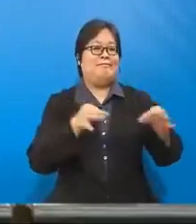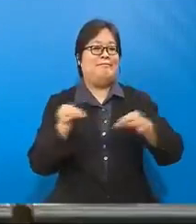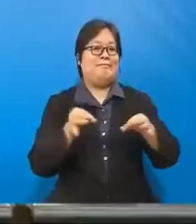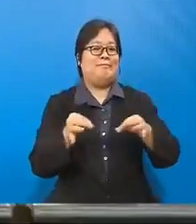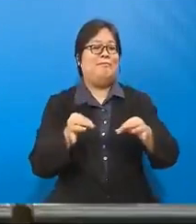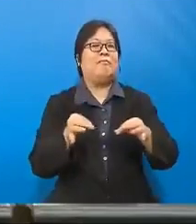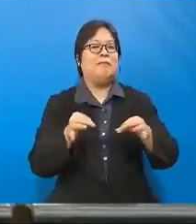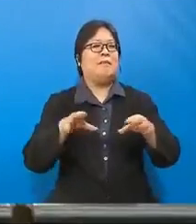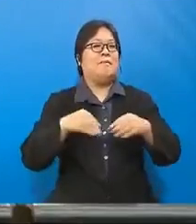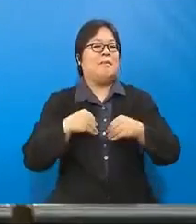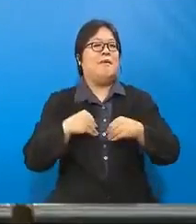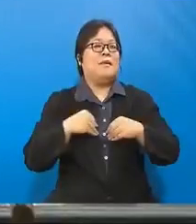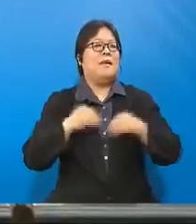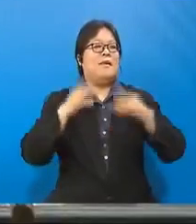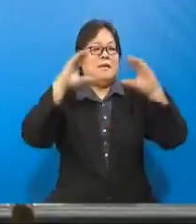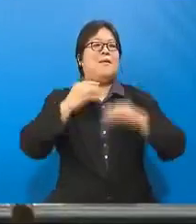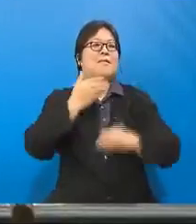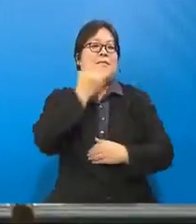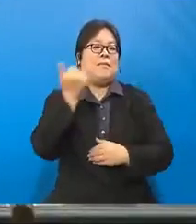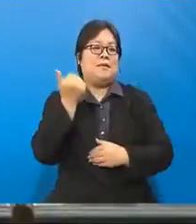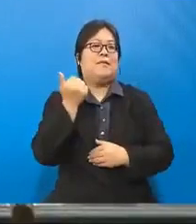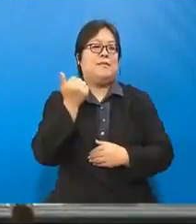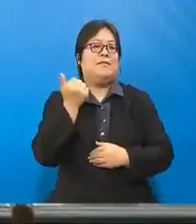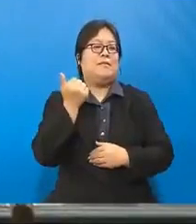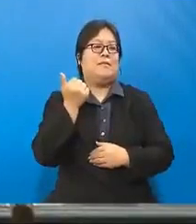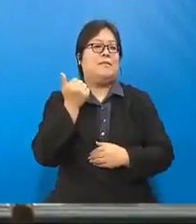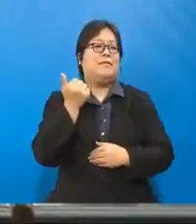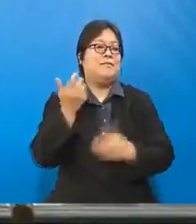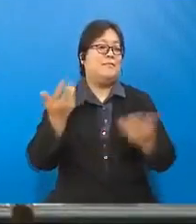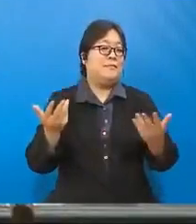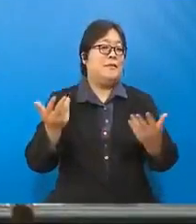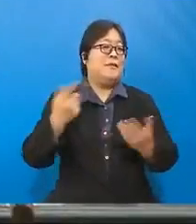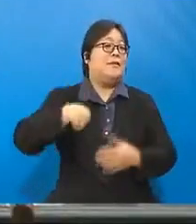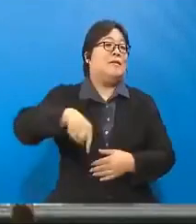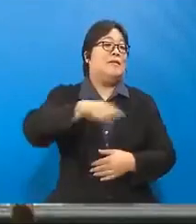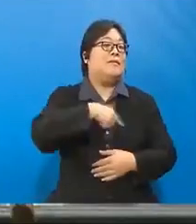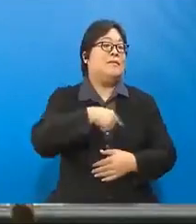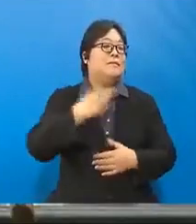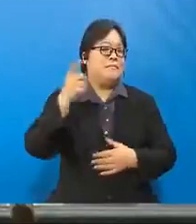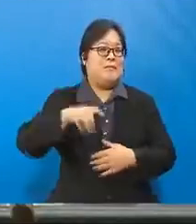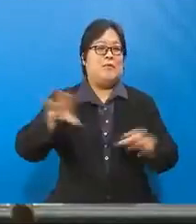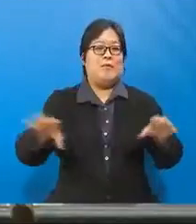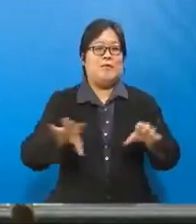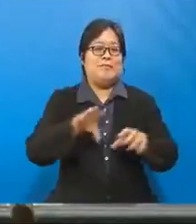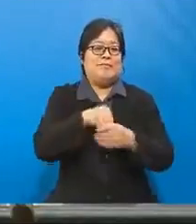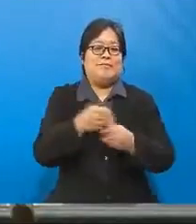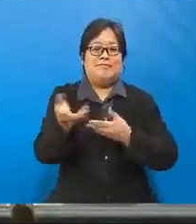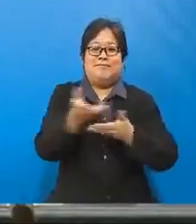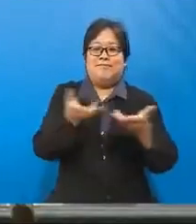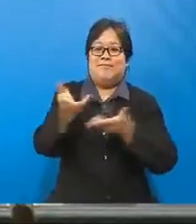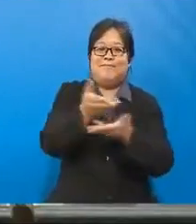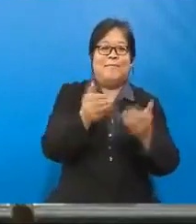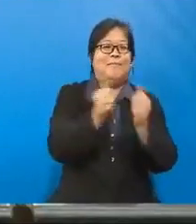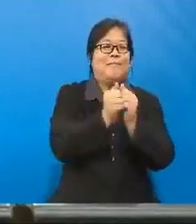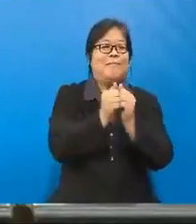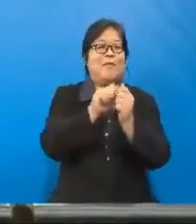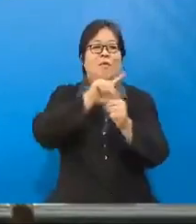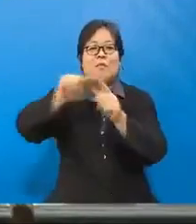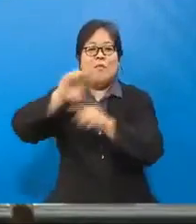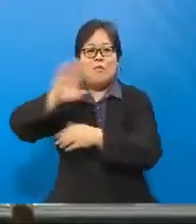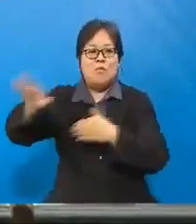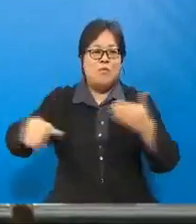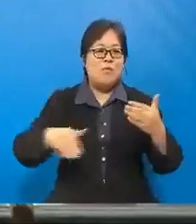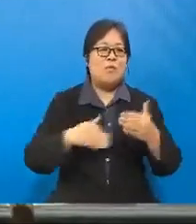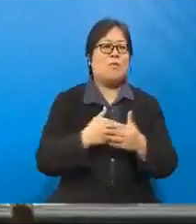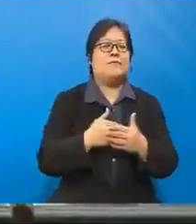mengambil kira pendekatan yang terbaik. Pendekatan yang terbaik adalah kita membuat libat urus bersama semua lapisan